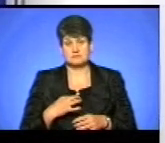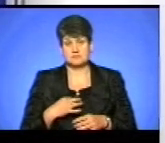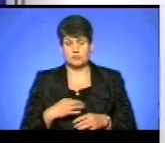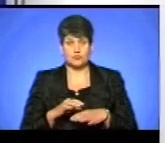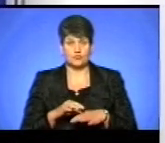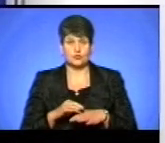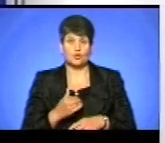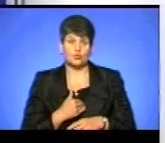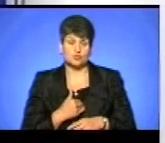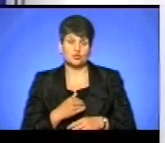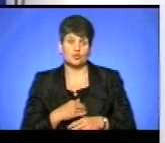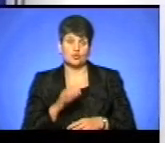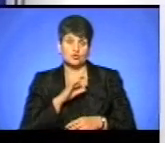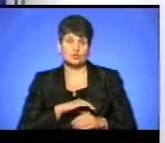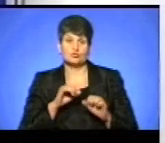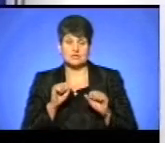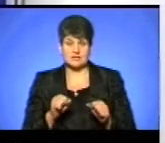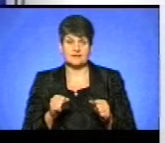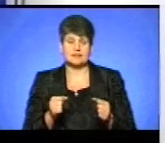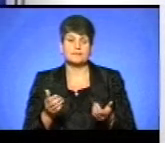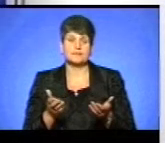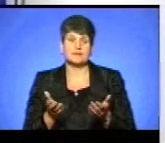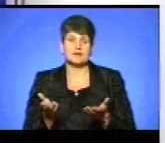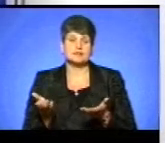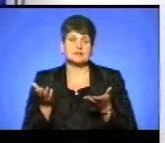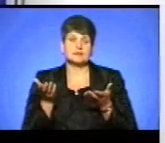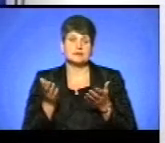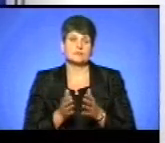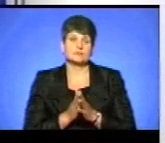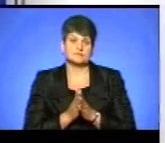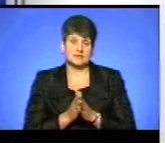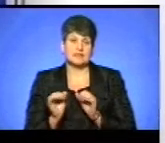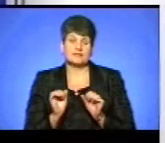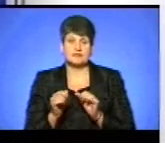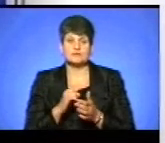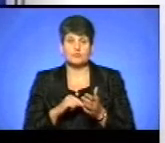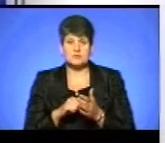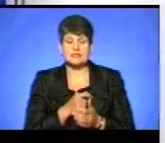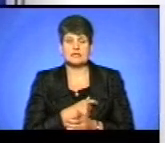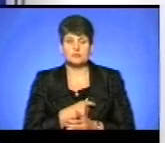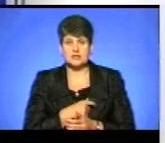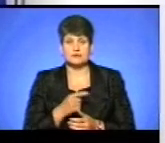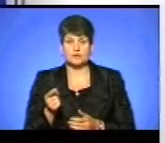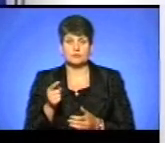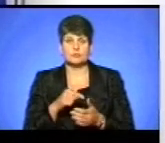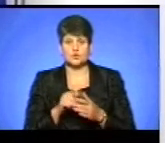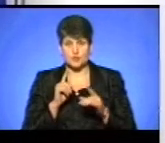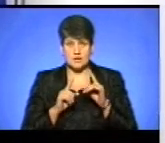хочу, користуючись можливістю, закликати все ж таки керівництво міста і депутатів Тернопільської міської ради